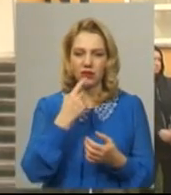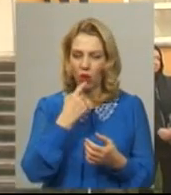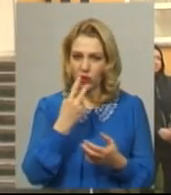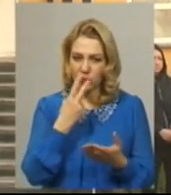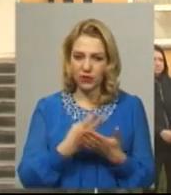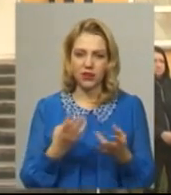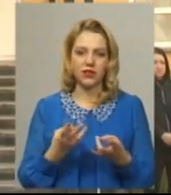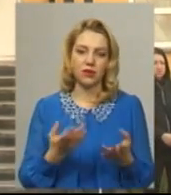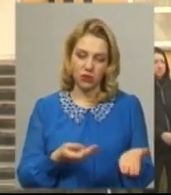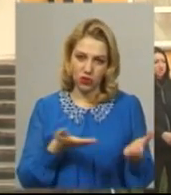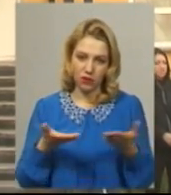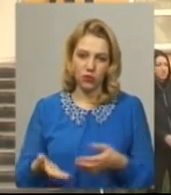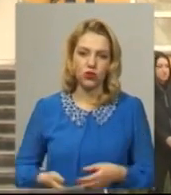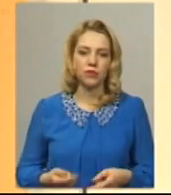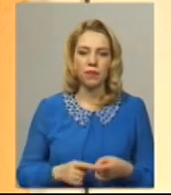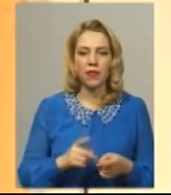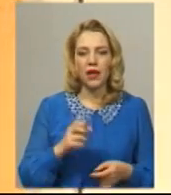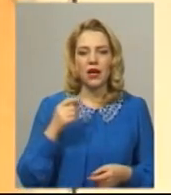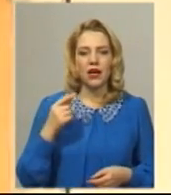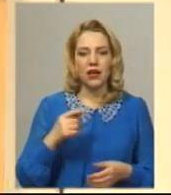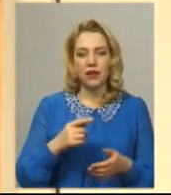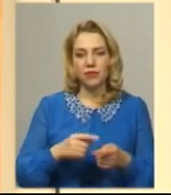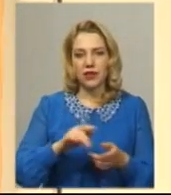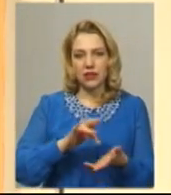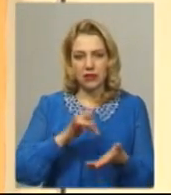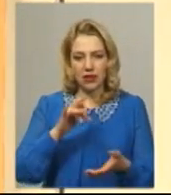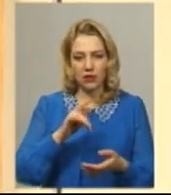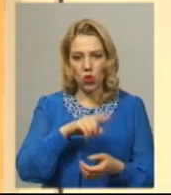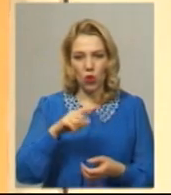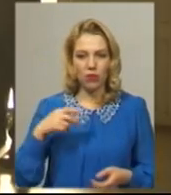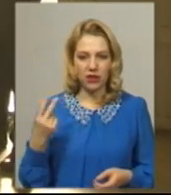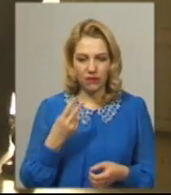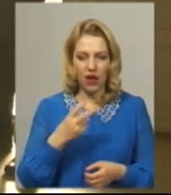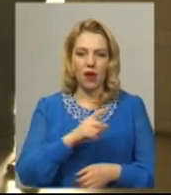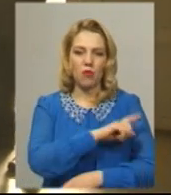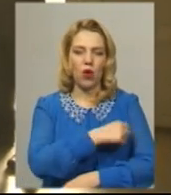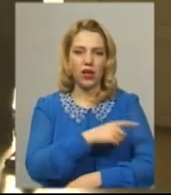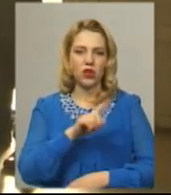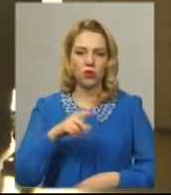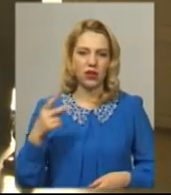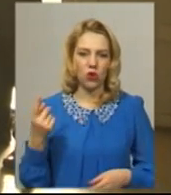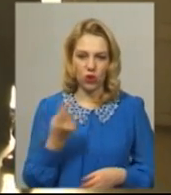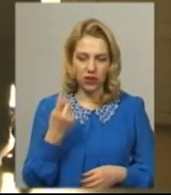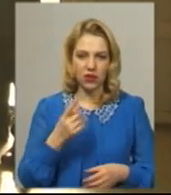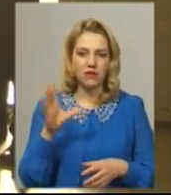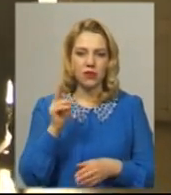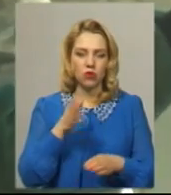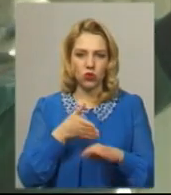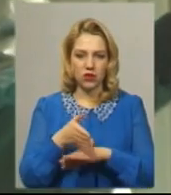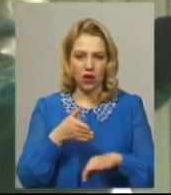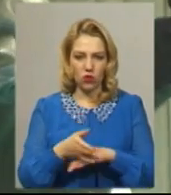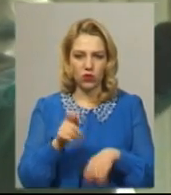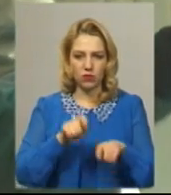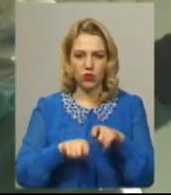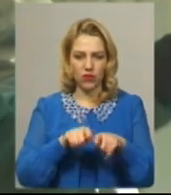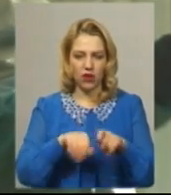На вході до Хмельницького міського центру первинної медико-санітарної допомоги номер два та поліклініки номер один всім, хто заходить, вимірюють температуру. У